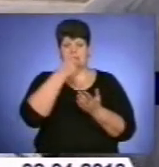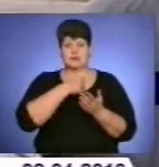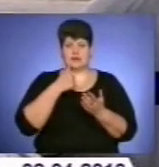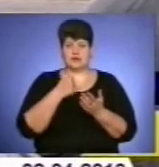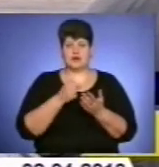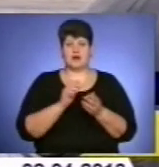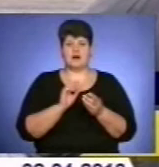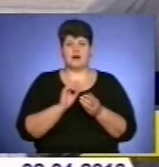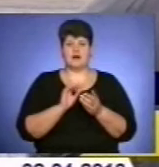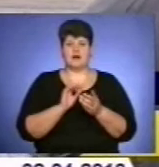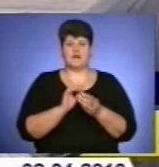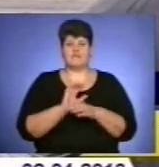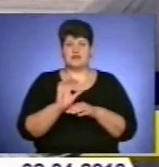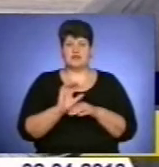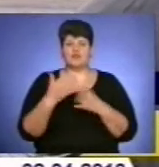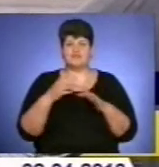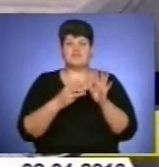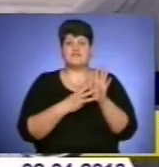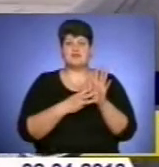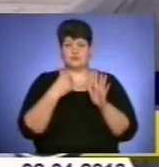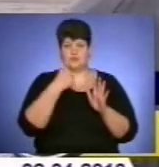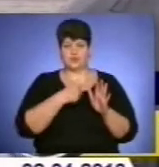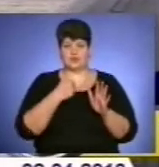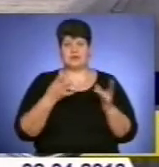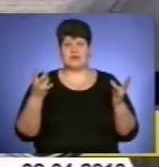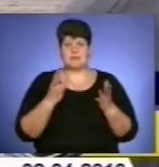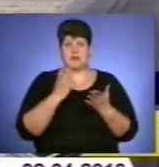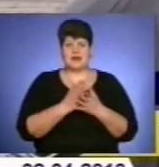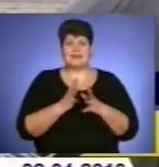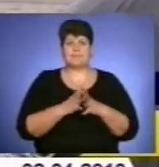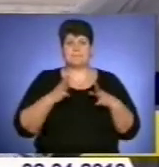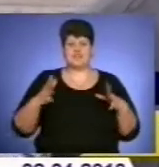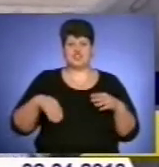вісім років. Треба мати повніші кишині.